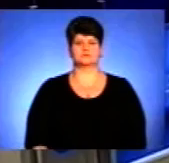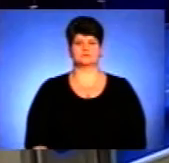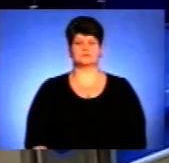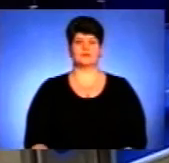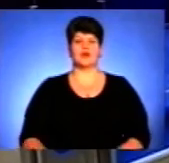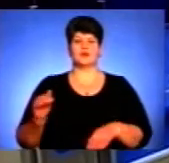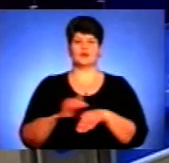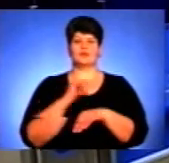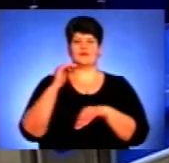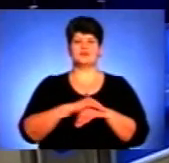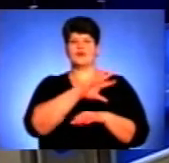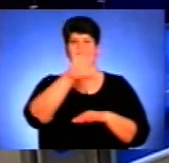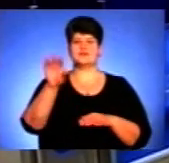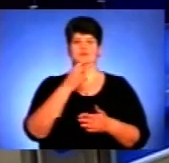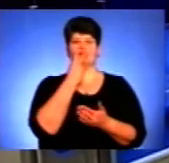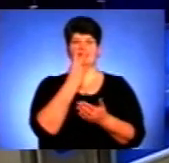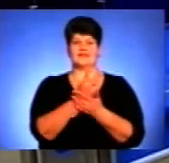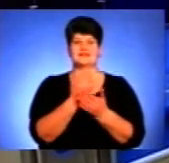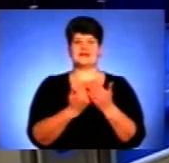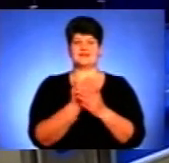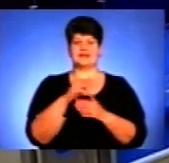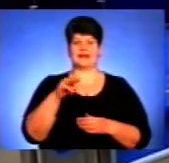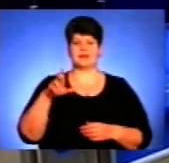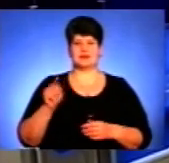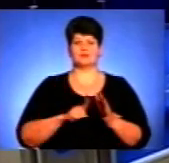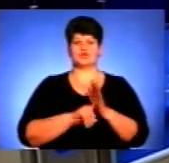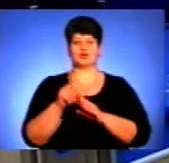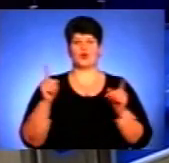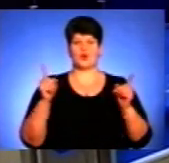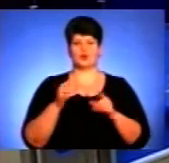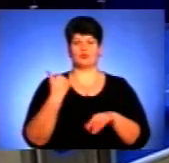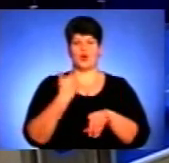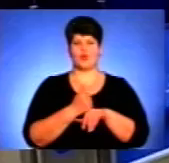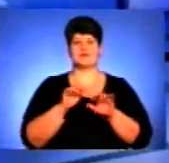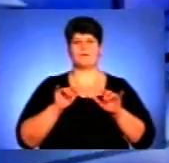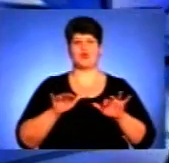Доброго вечора усім, хто дивиться Вісті ТТБ. Спочатку коротко про головні події.